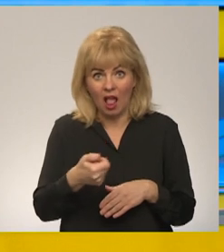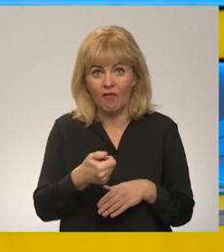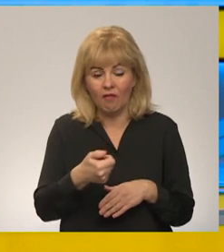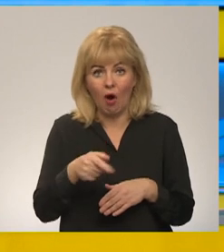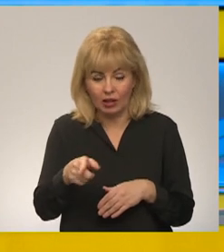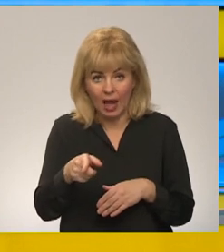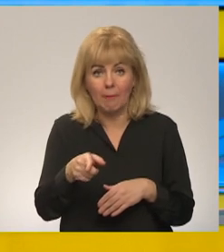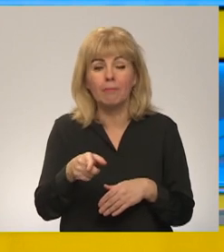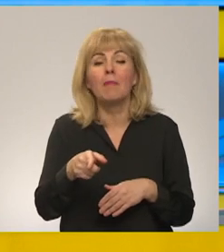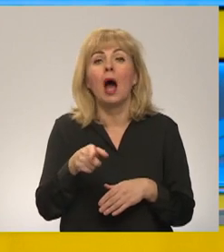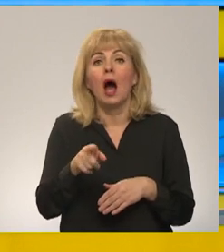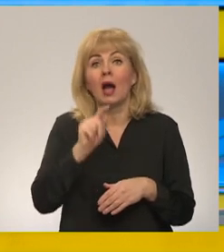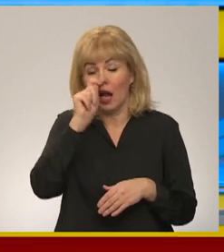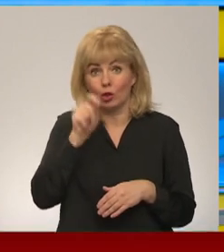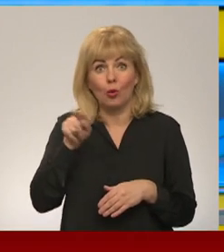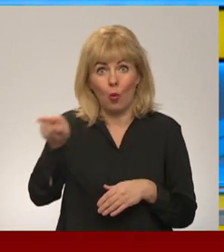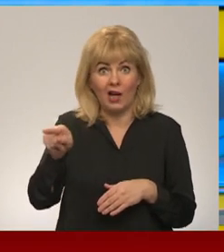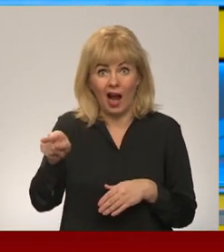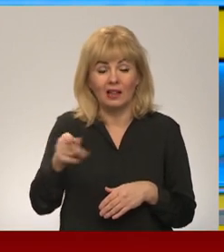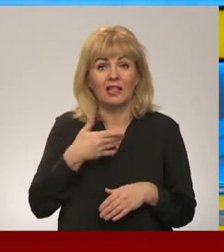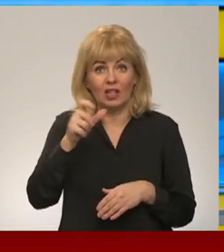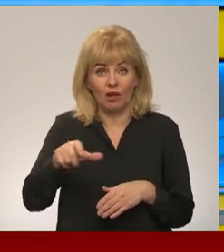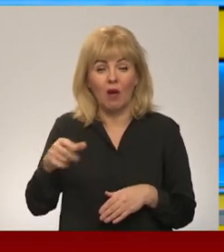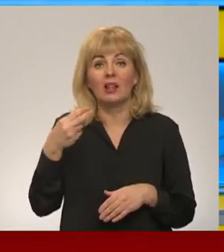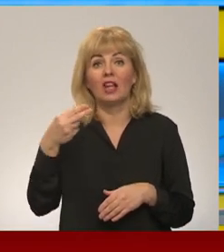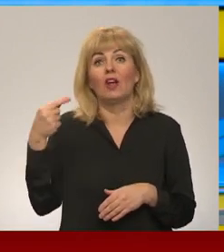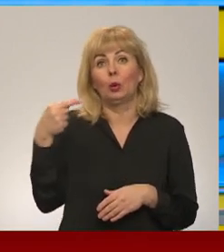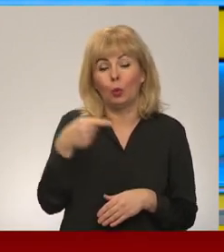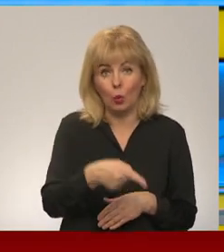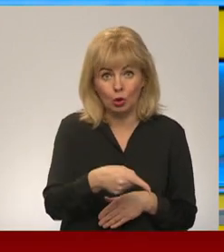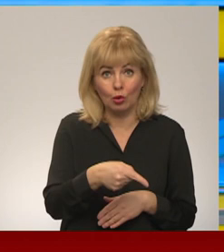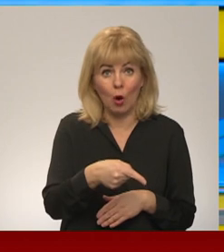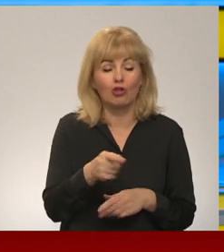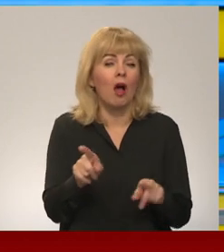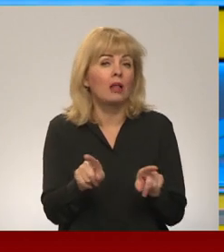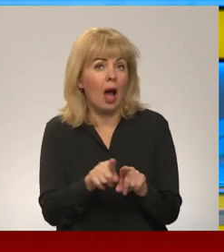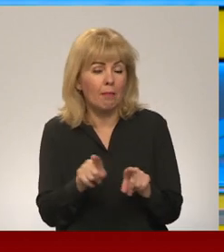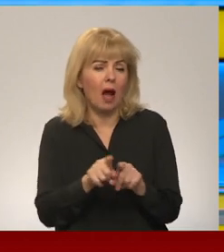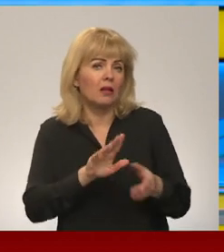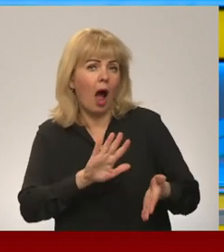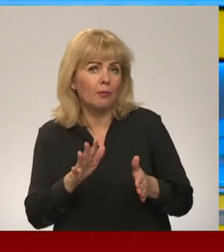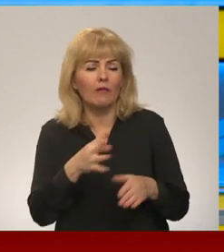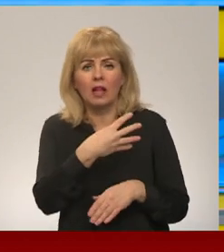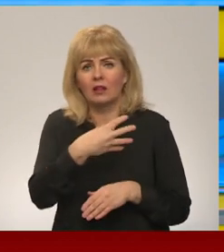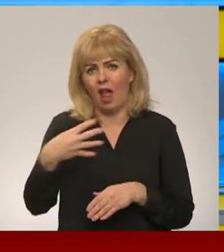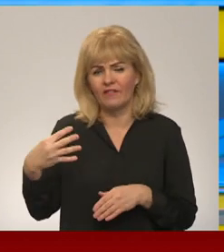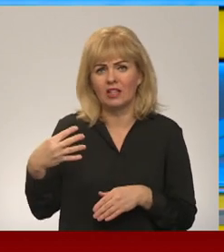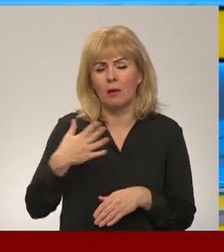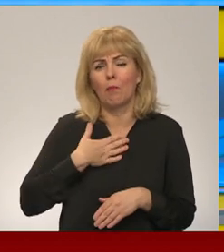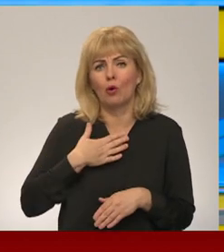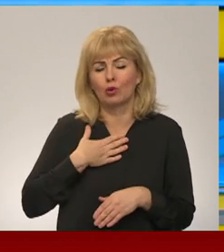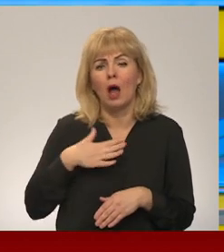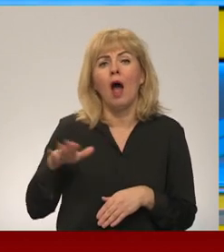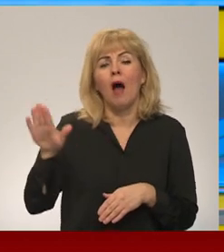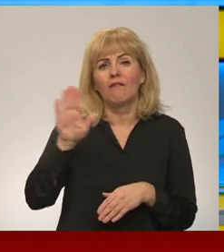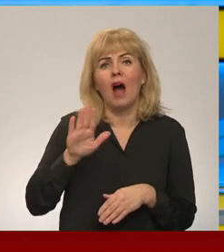kas atrodas Ukrainas teritorijā, tāda ir aptuveni 2000. Tāpat tās aptuveni ir 900 mūsu valsts